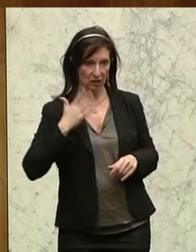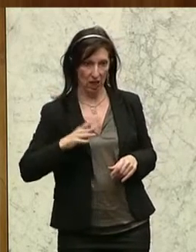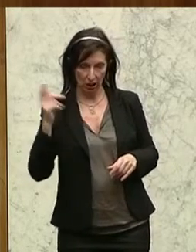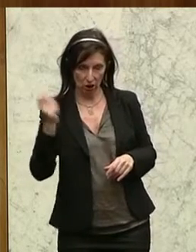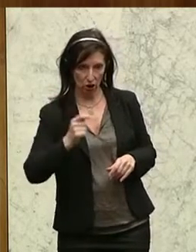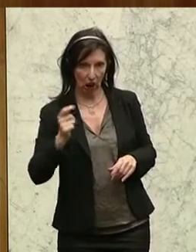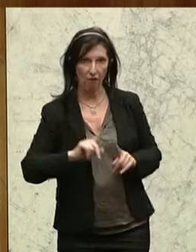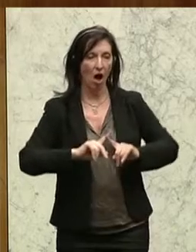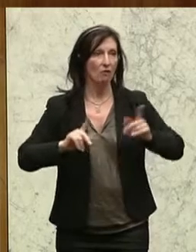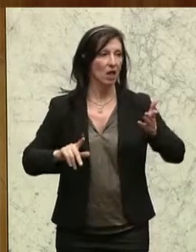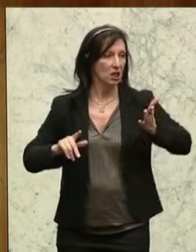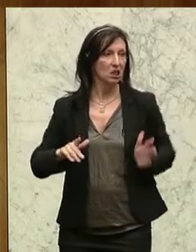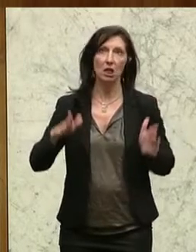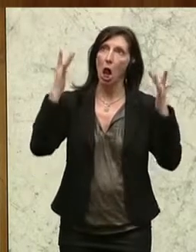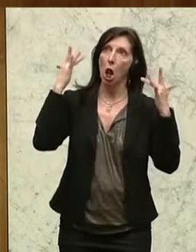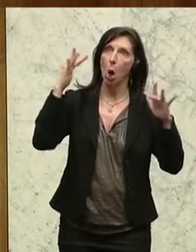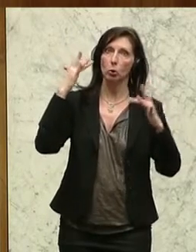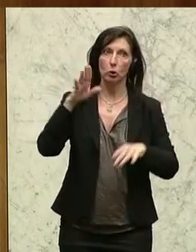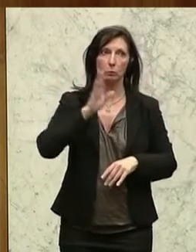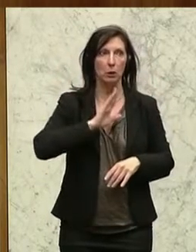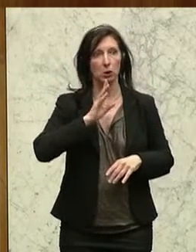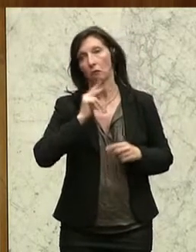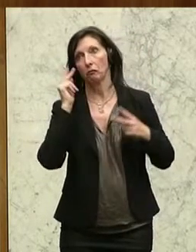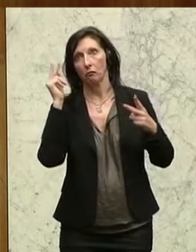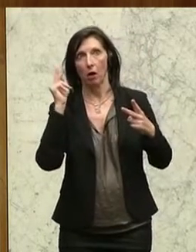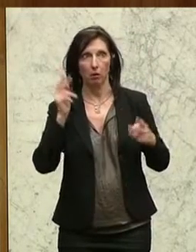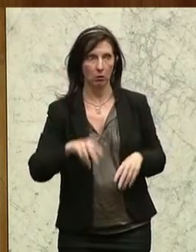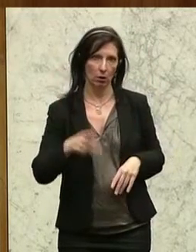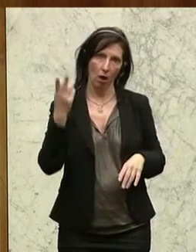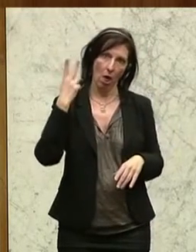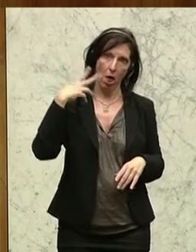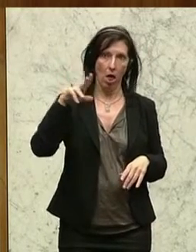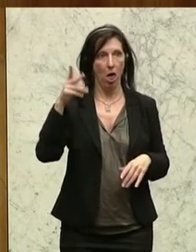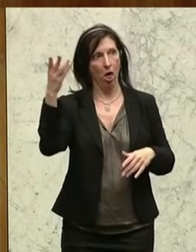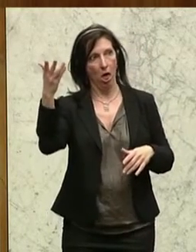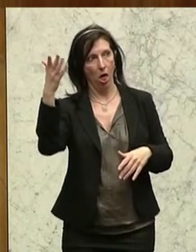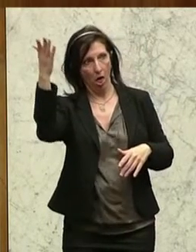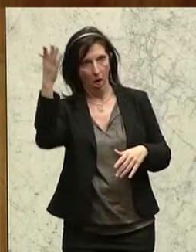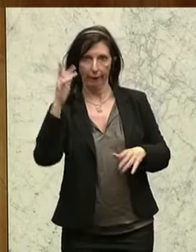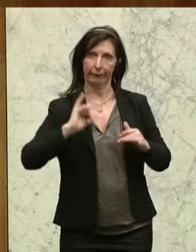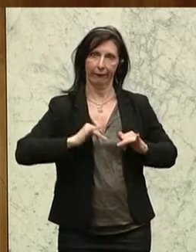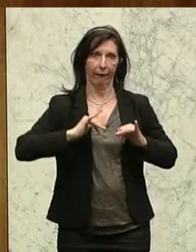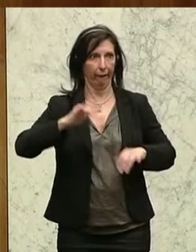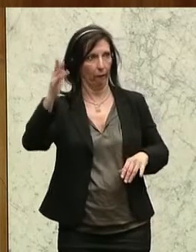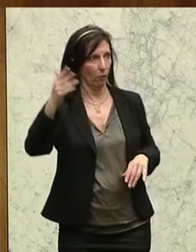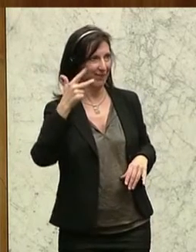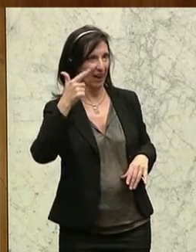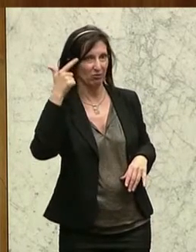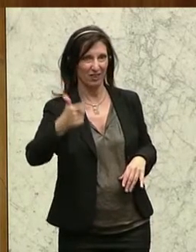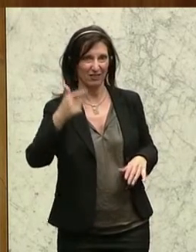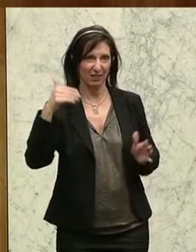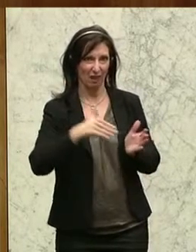andererseits es zu Luxuspensionen kommt. In der Höhe, da bekommt der Herr von der Diwag in Tirol 23